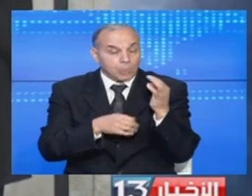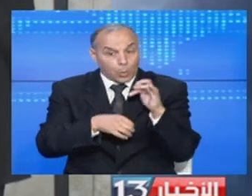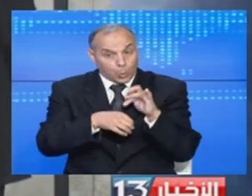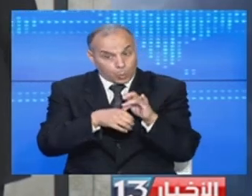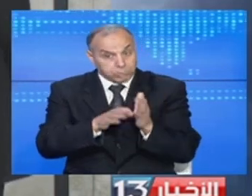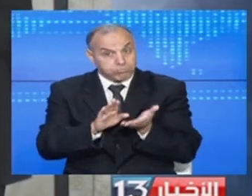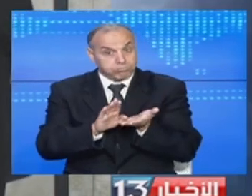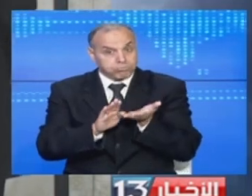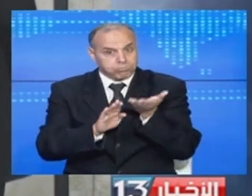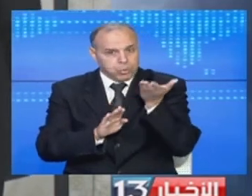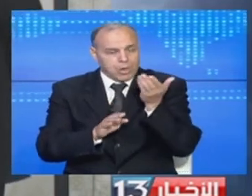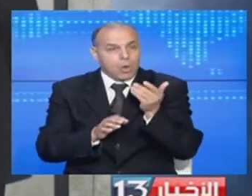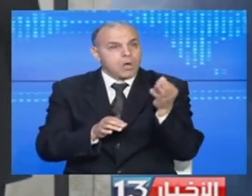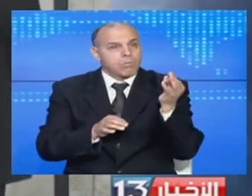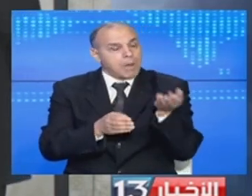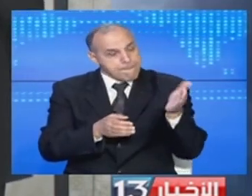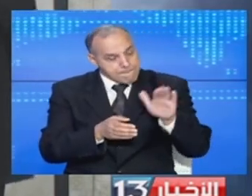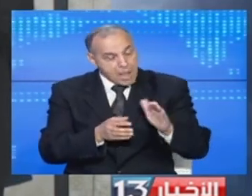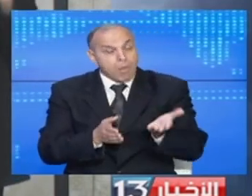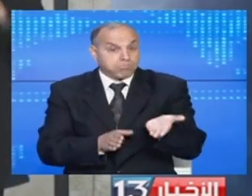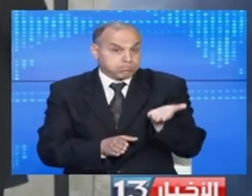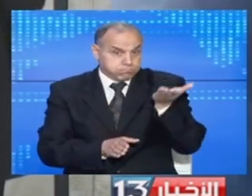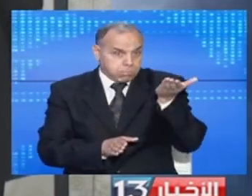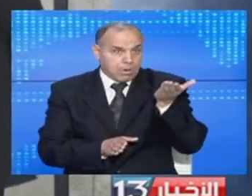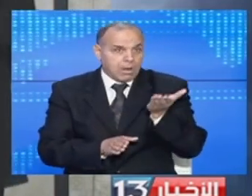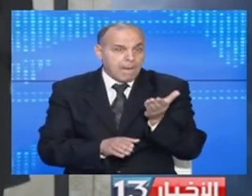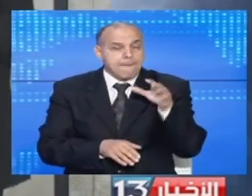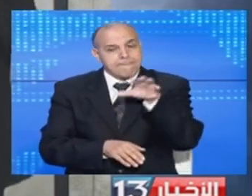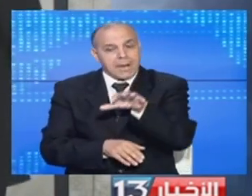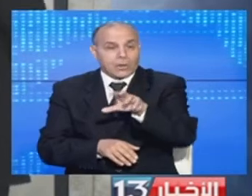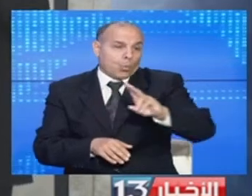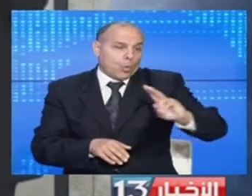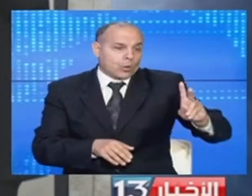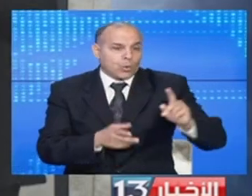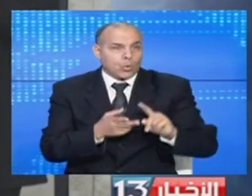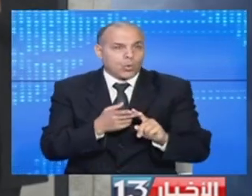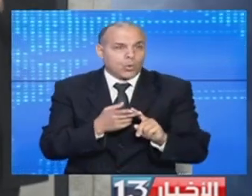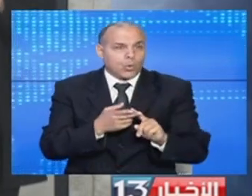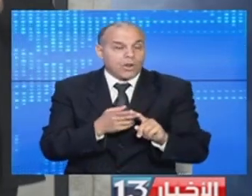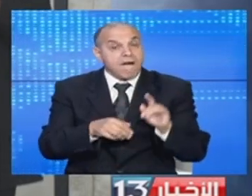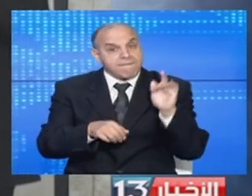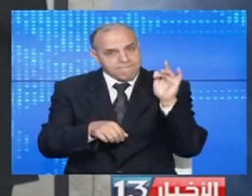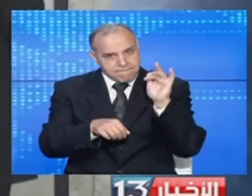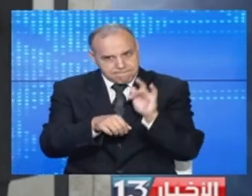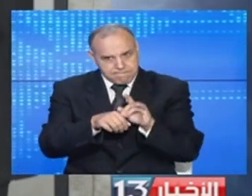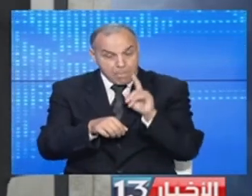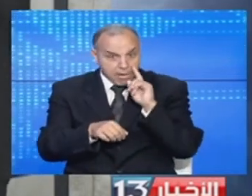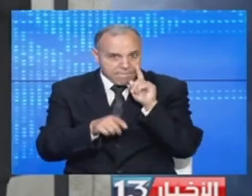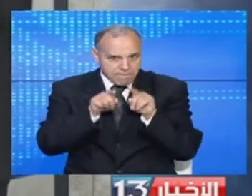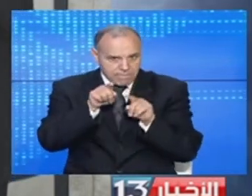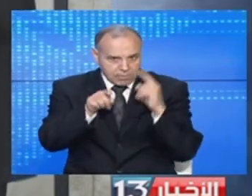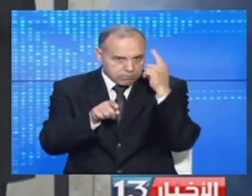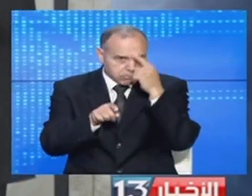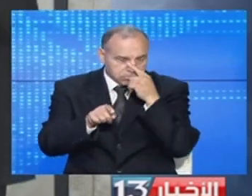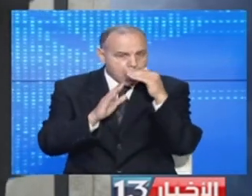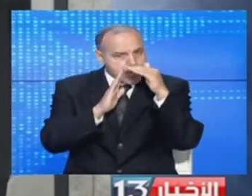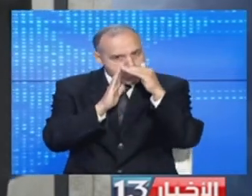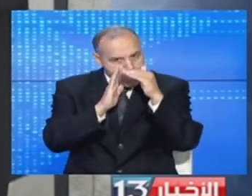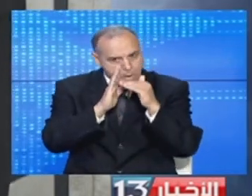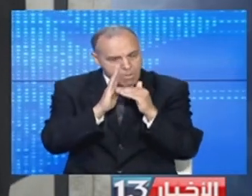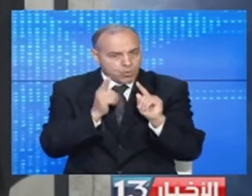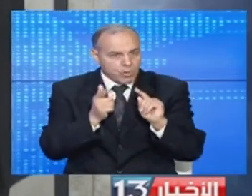حالات قاعدة تزيد ونسبة الوفيات قاعدة تزيد في مناطق اخرى نسبة الظهور قاعدة ما تتقلص